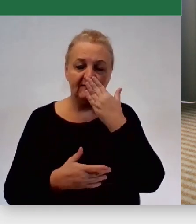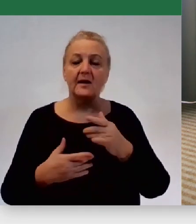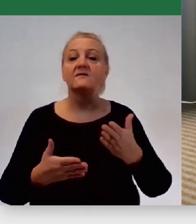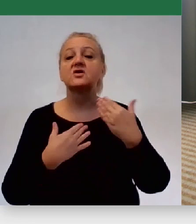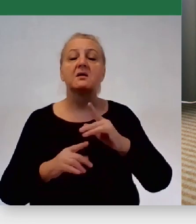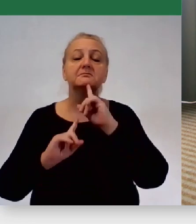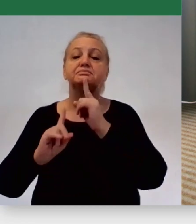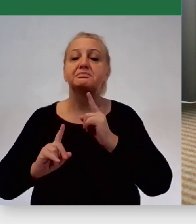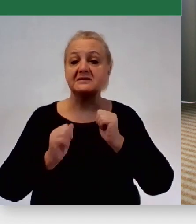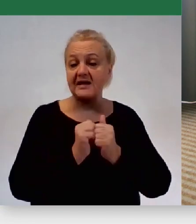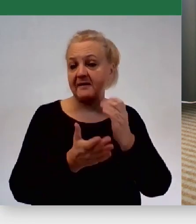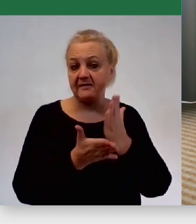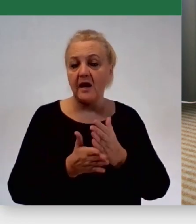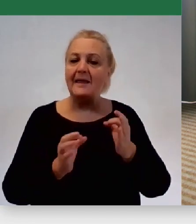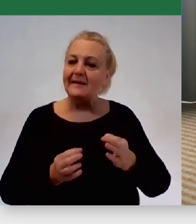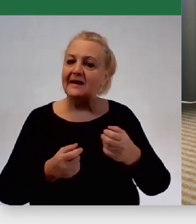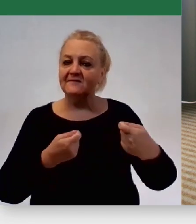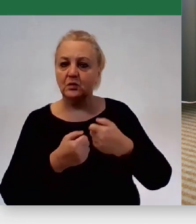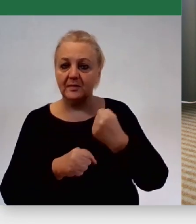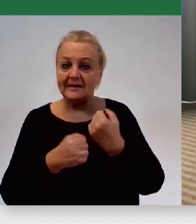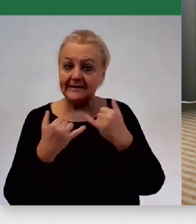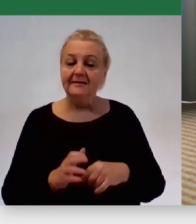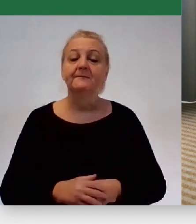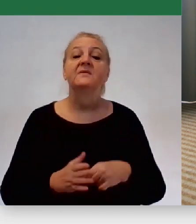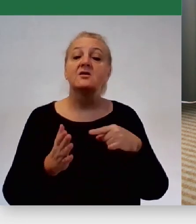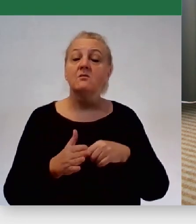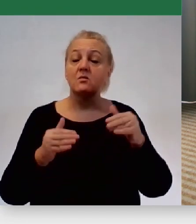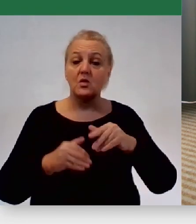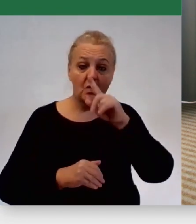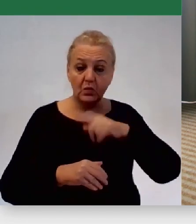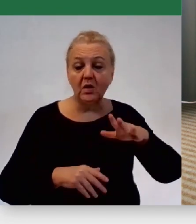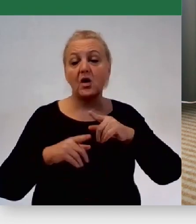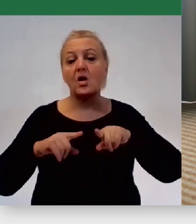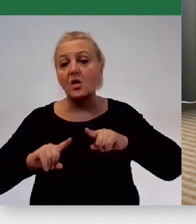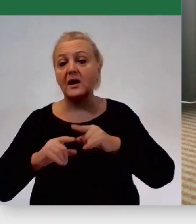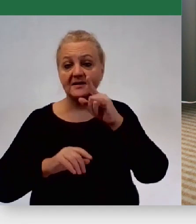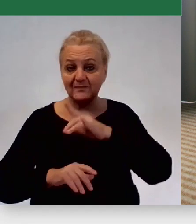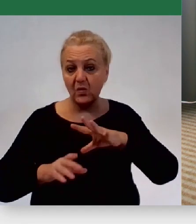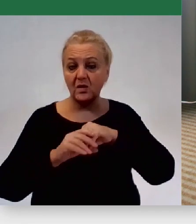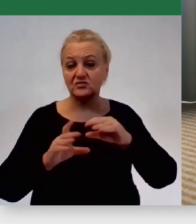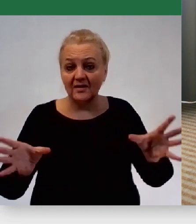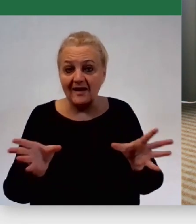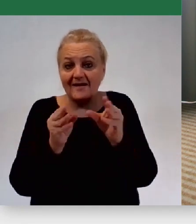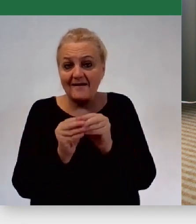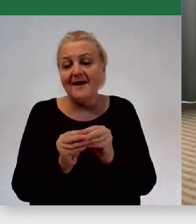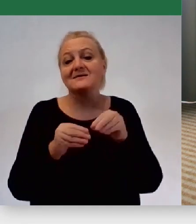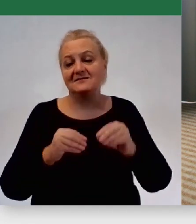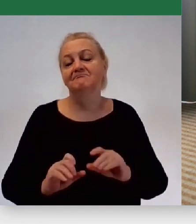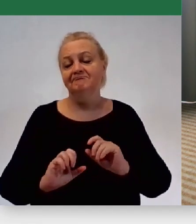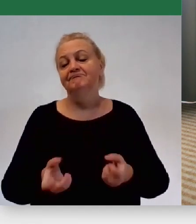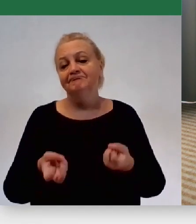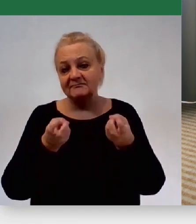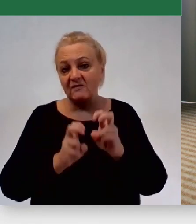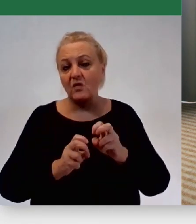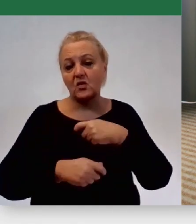zadań. No to, że można po prostu wyłączyć mieszkańców, organizacje społeczne, jako do spółwytwarzania rozwiązań,